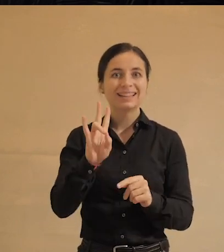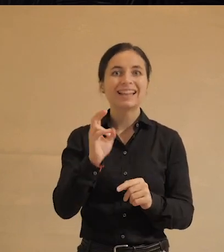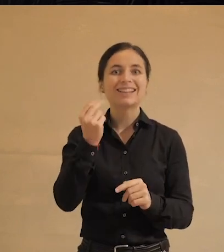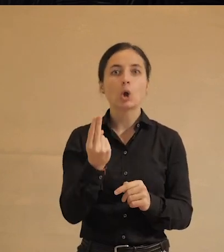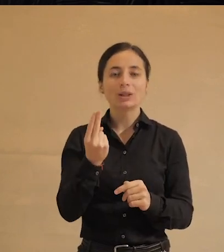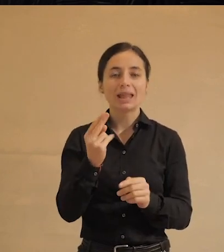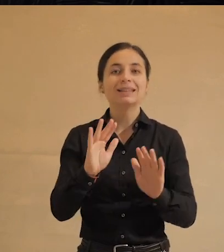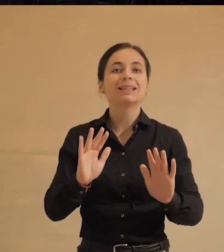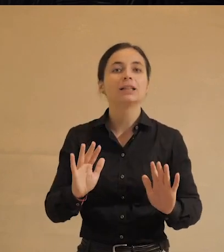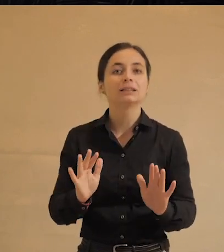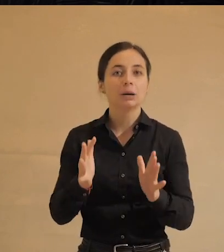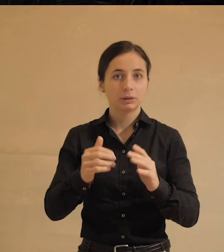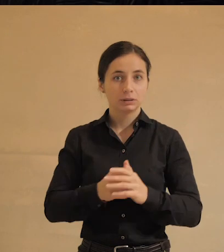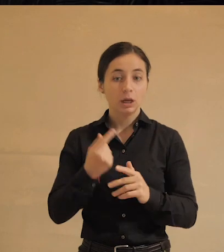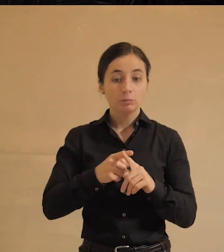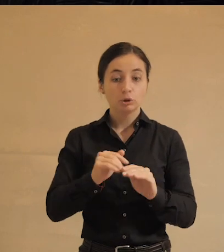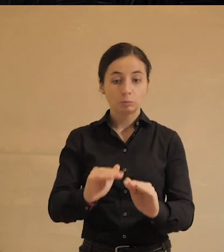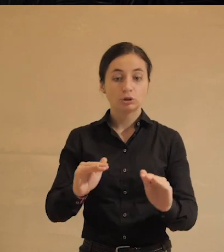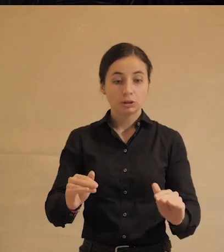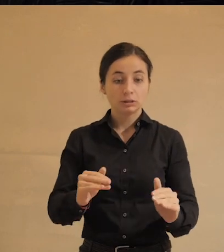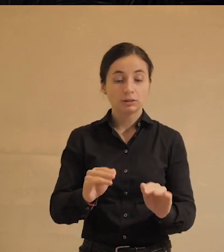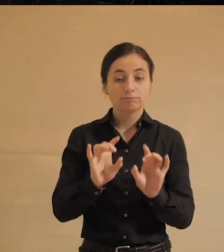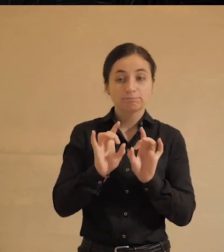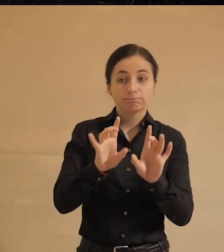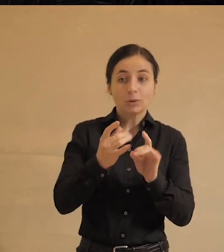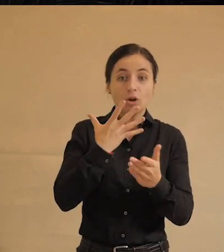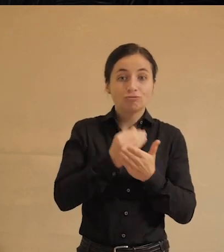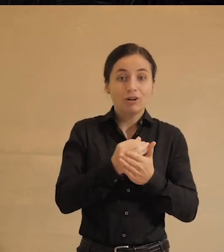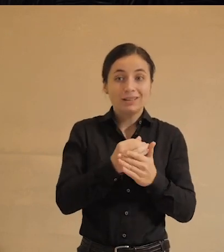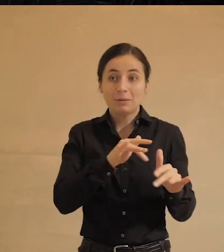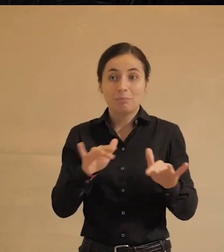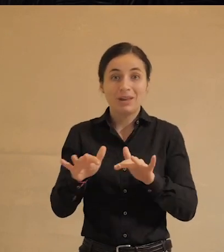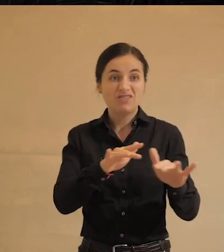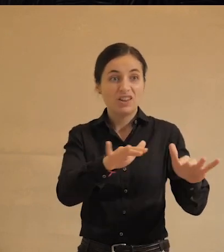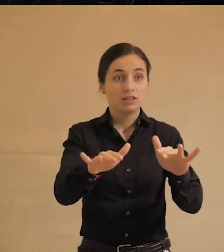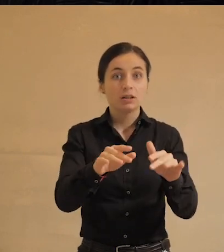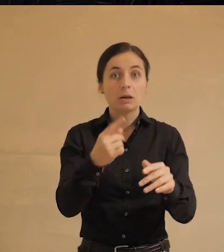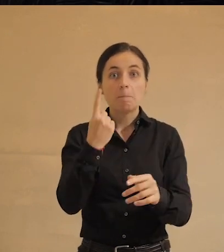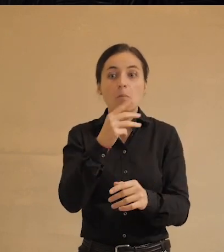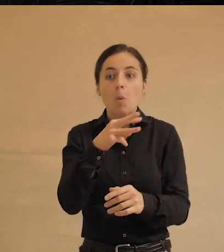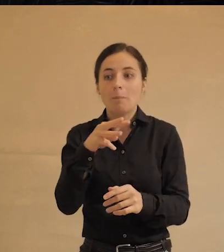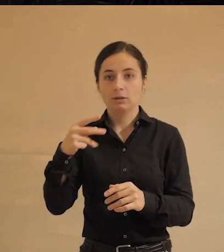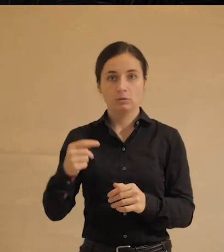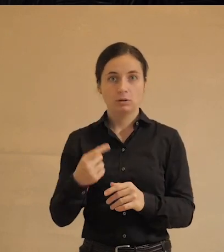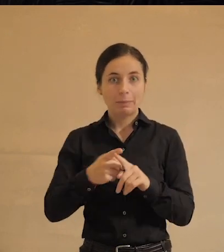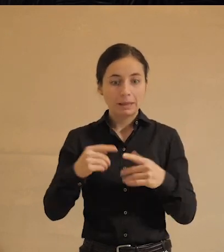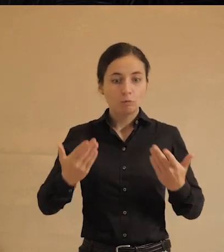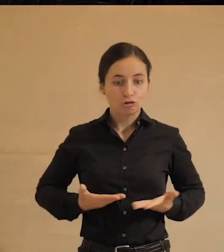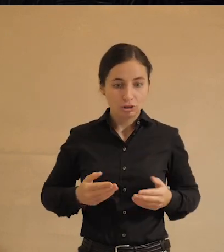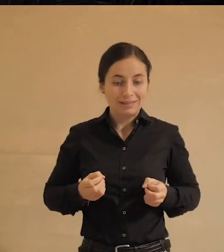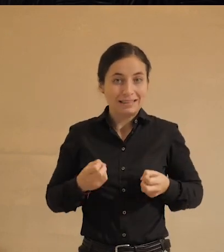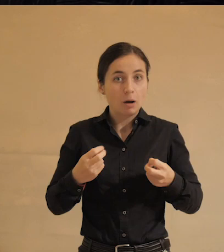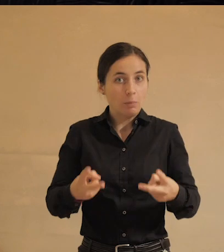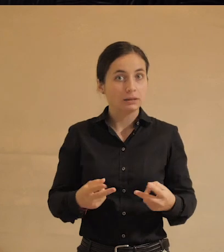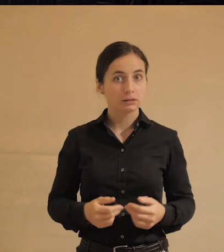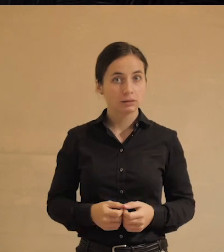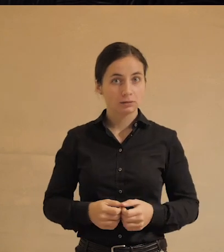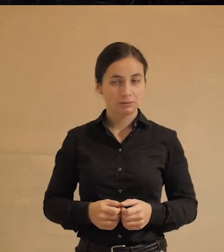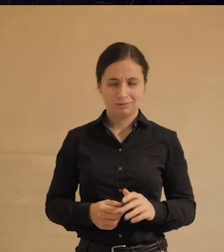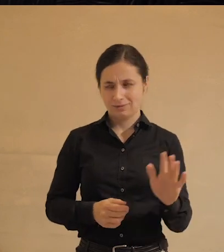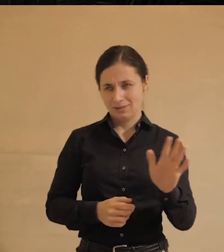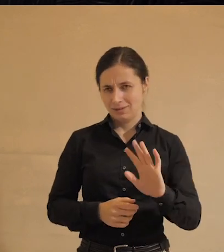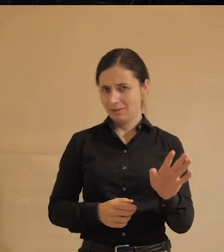событием. Поэтому дети отчитываются о своих передвижениях поминутно, потому что жизнь такая опасная. Нет,